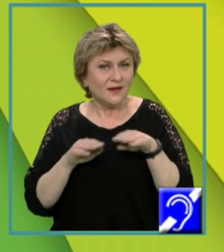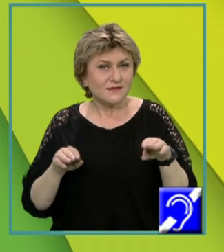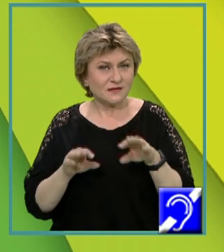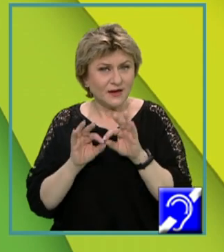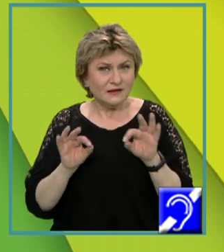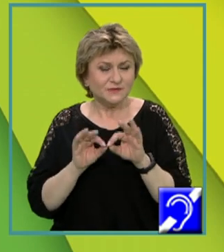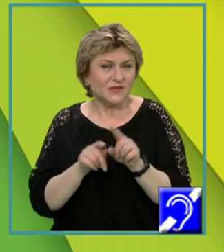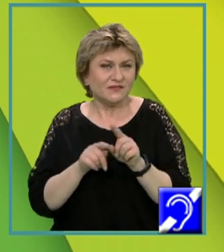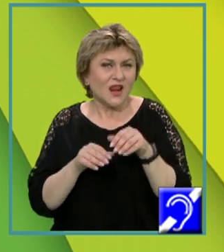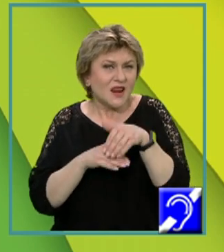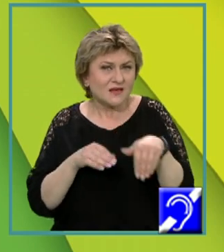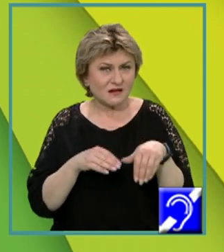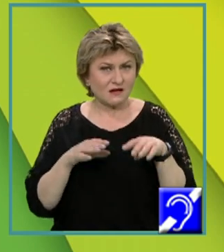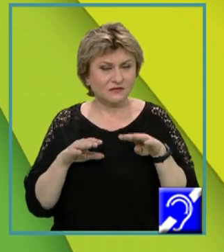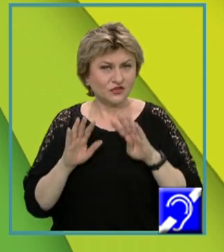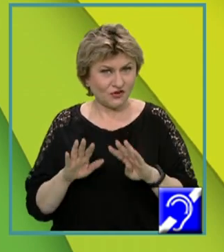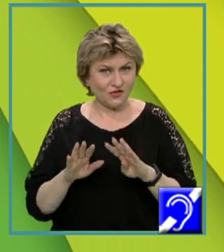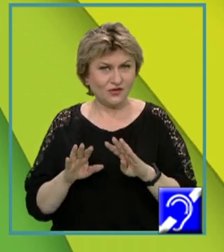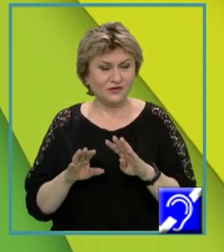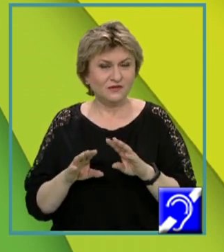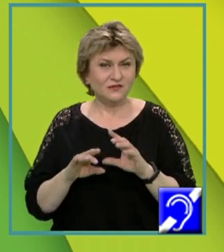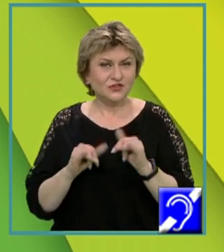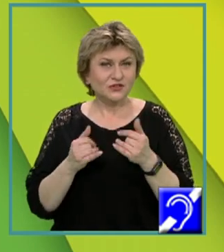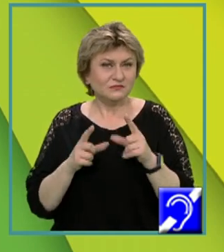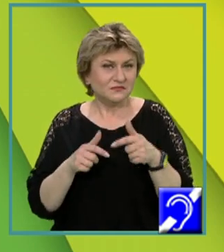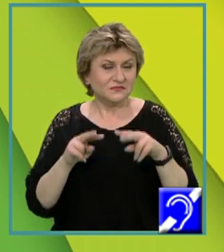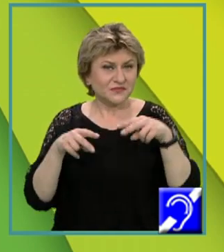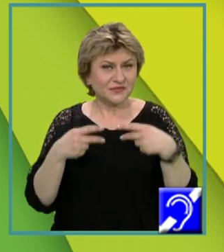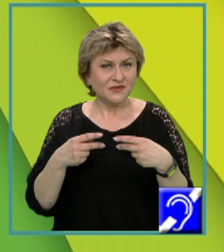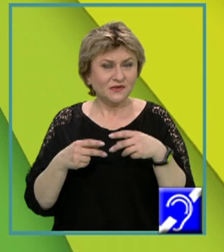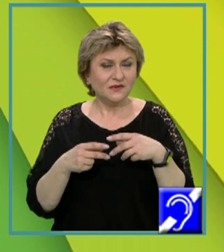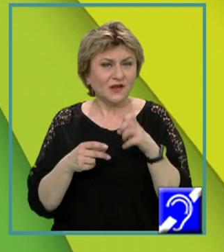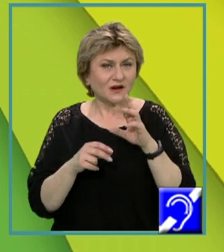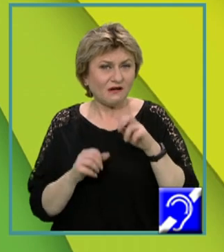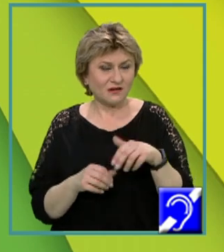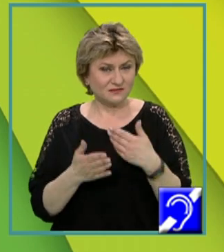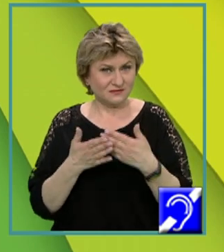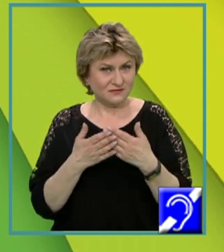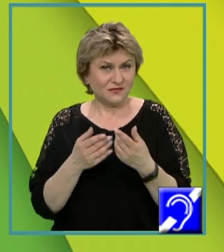să aibă ca efect afișarea pe ecran a valorii 0.